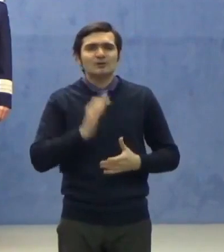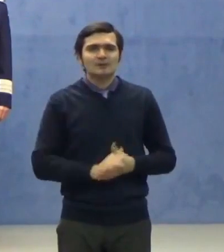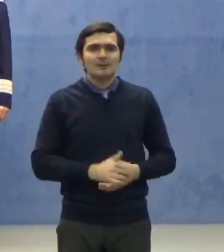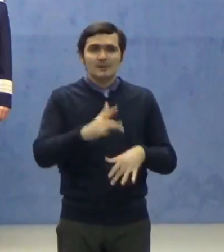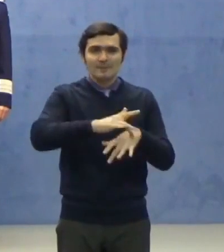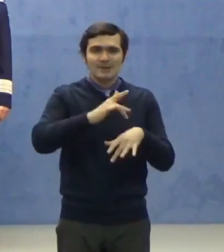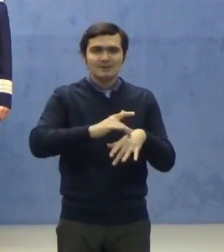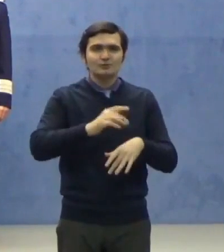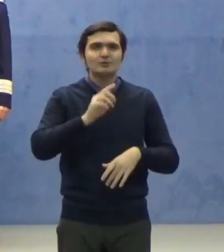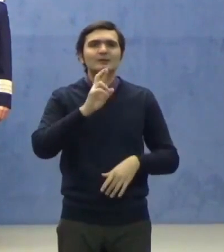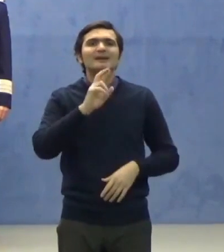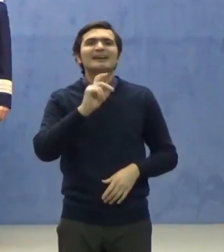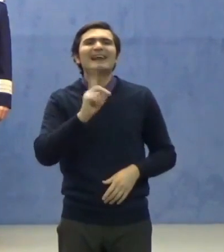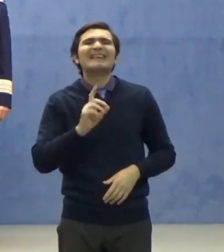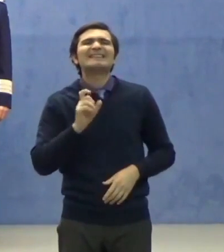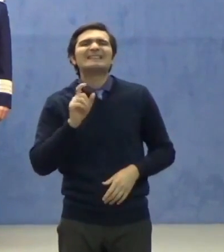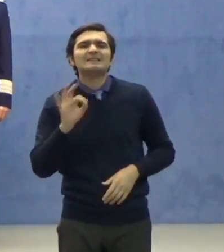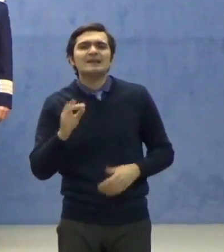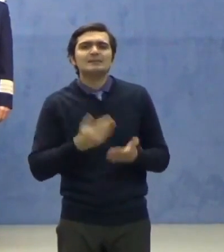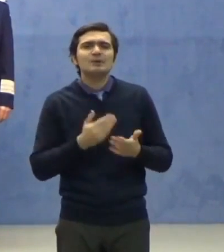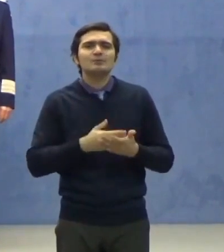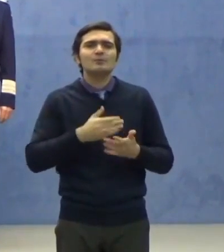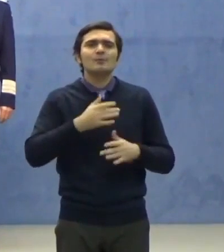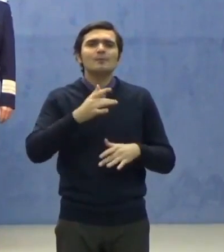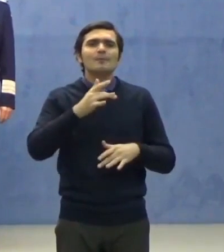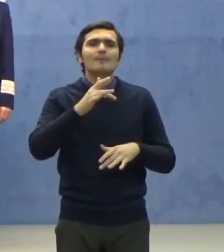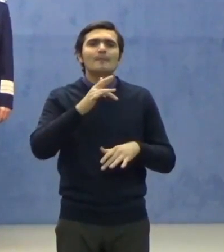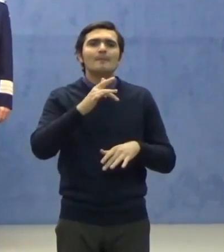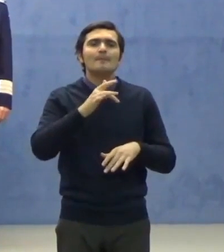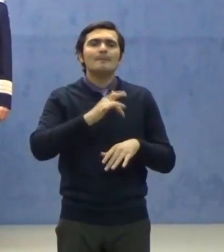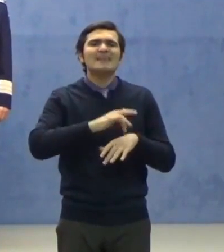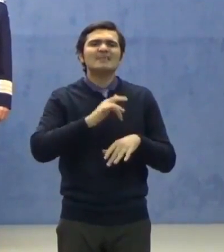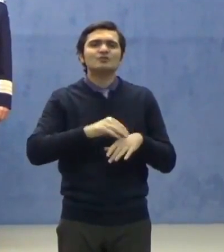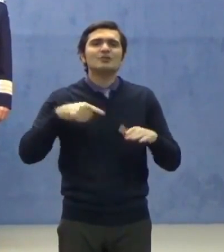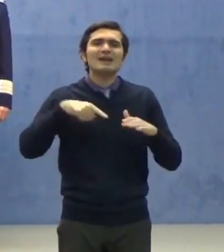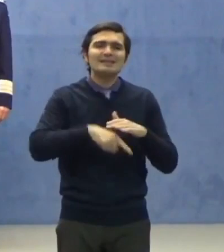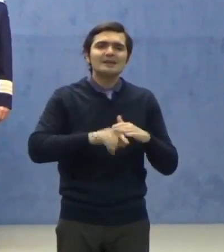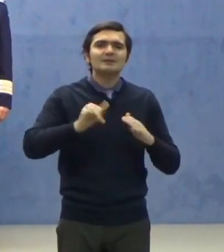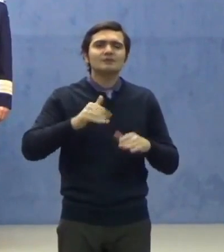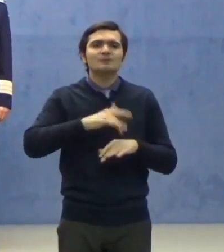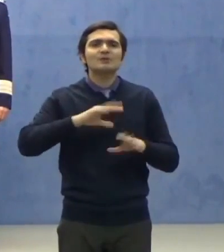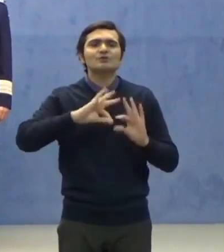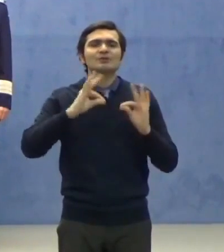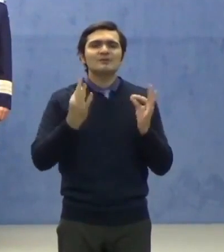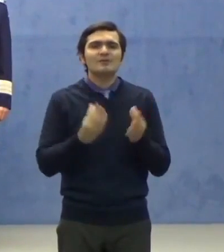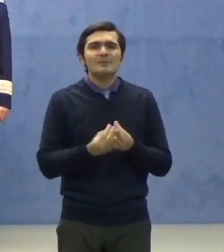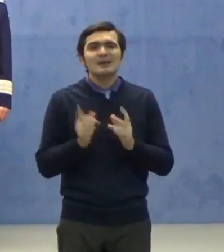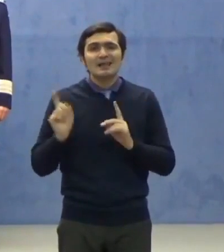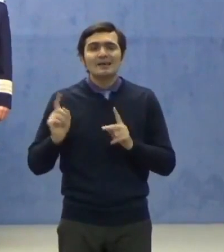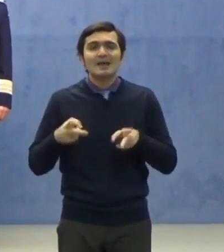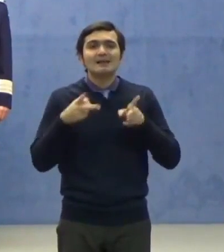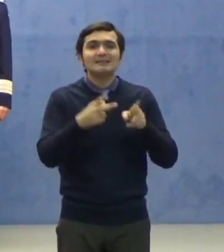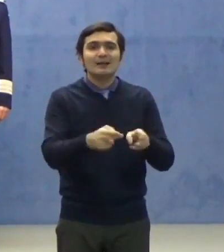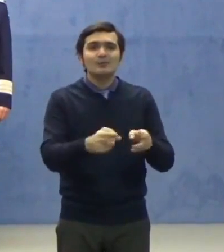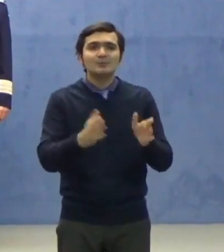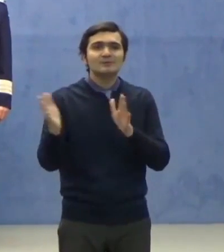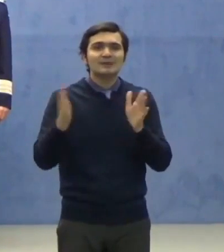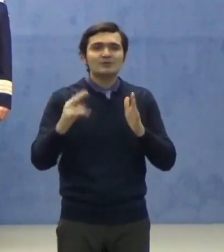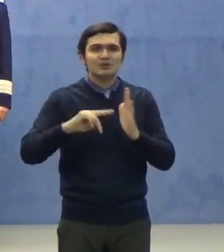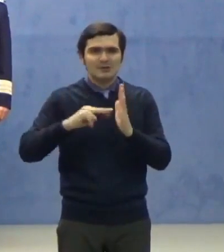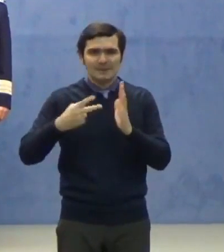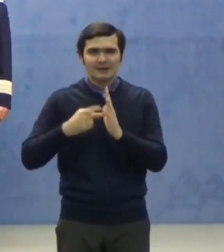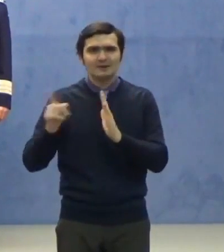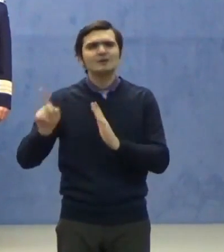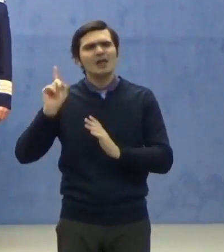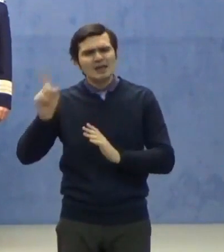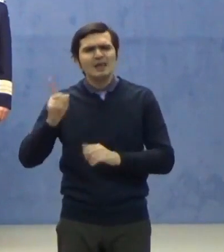specialitățile medicină internă și medicină de familie întrerup de asemenea stagiile de pregătire și se vor